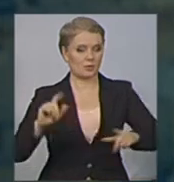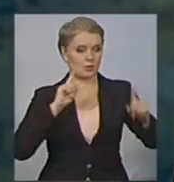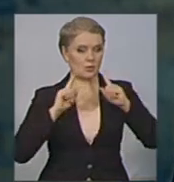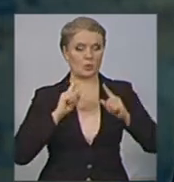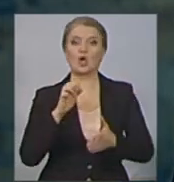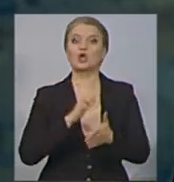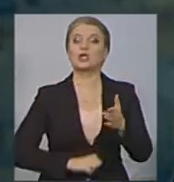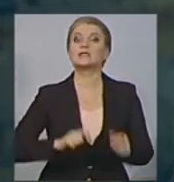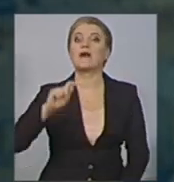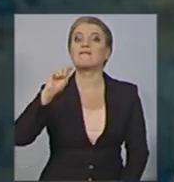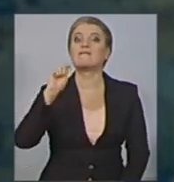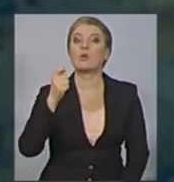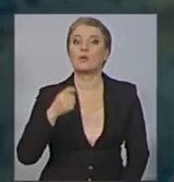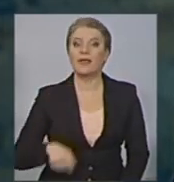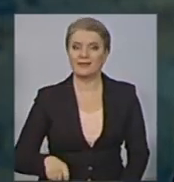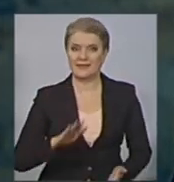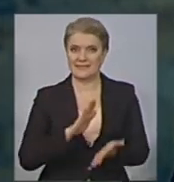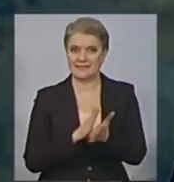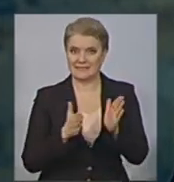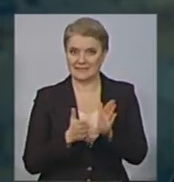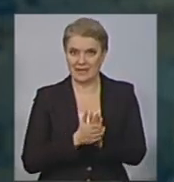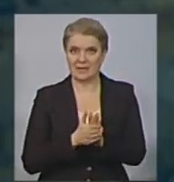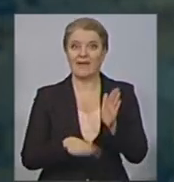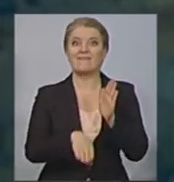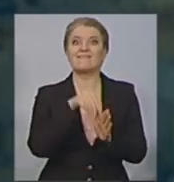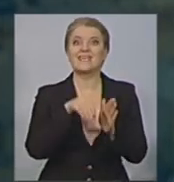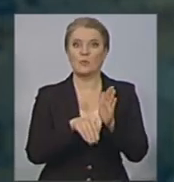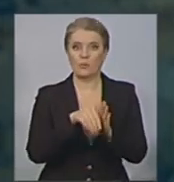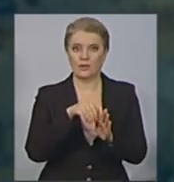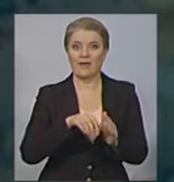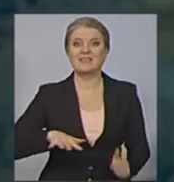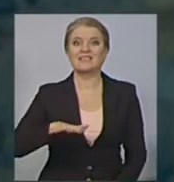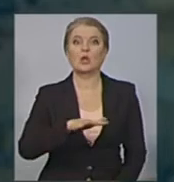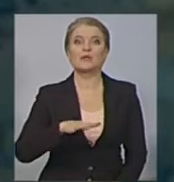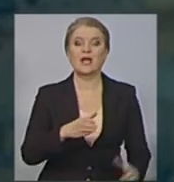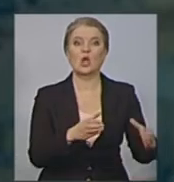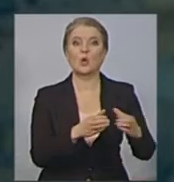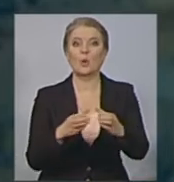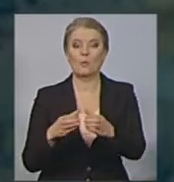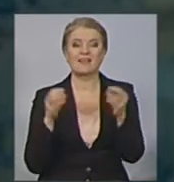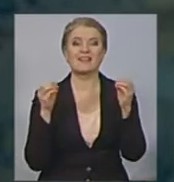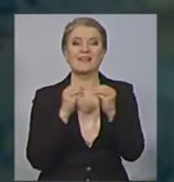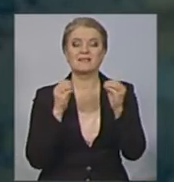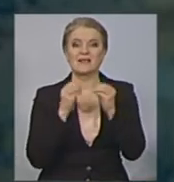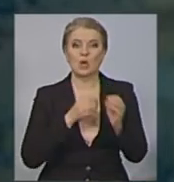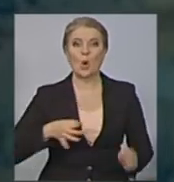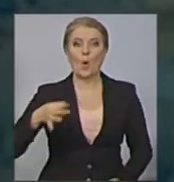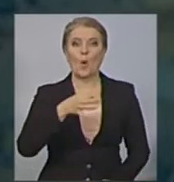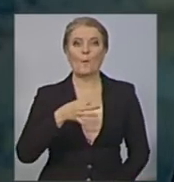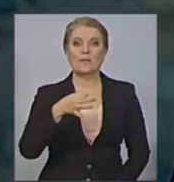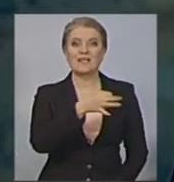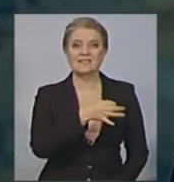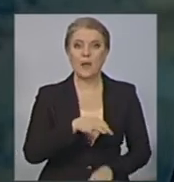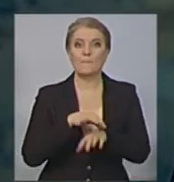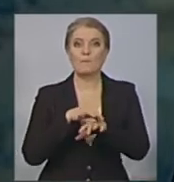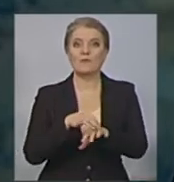Через воєнний стан вибори до об'єднаних територіальних громад 10 областей провести неможливо. Про це сказав голова Верховної Ради Андрій Поробій на форумі